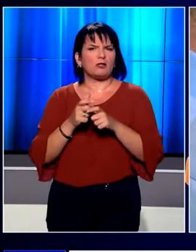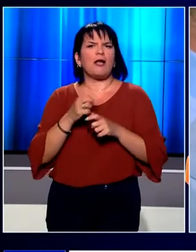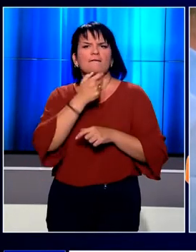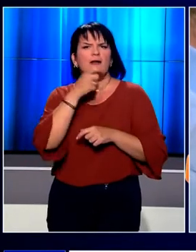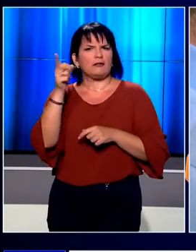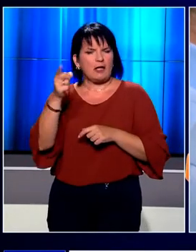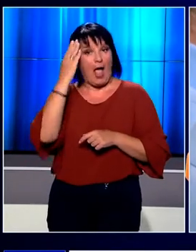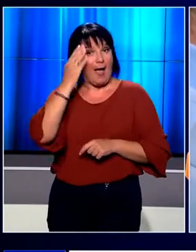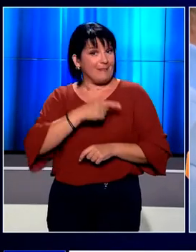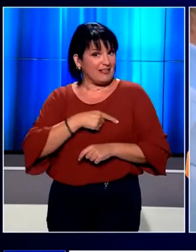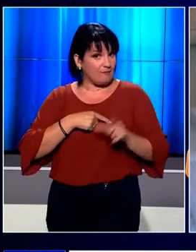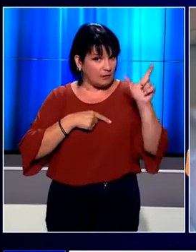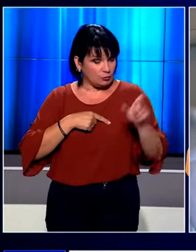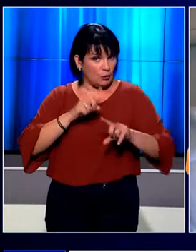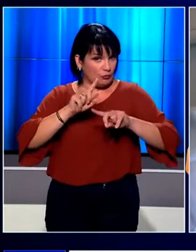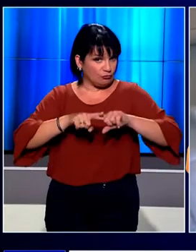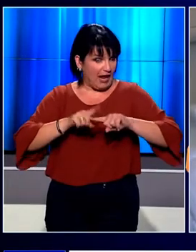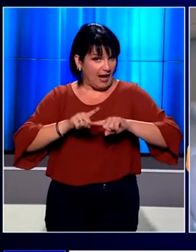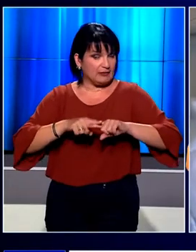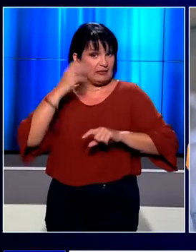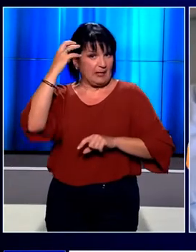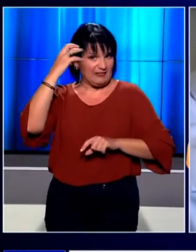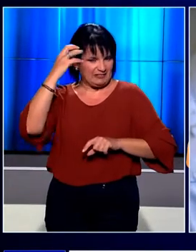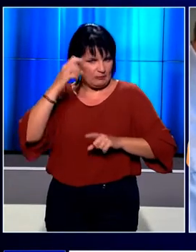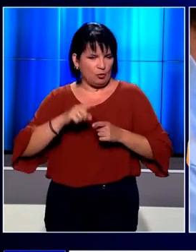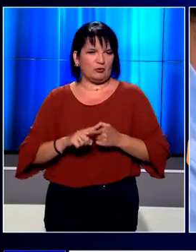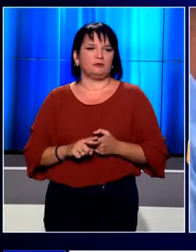με επικεφαλή στον Έλληνα αστρονόμο Δόκτωρα Άγγελο Τσιάρα.